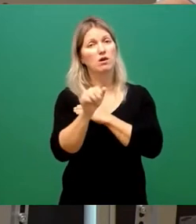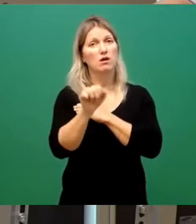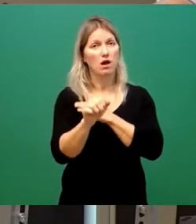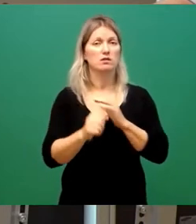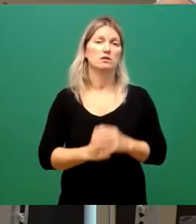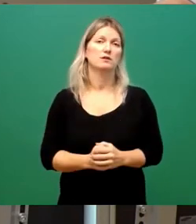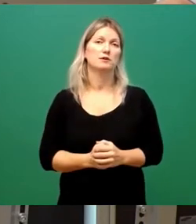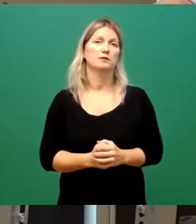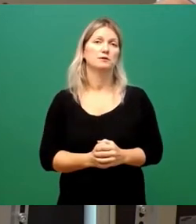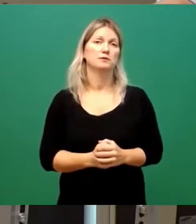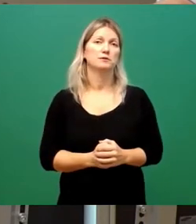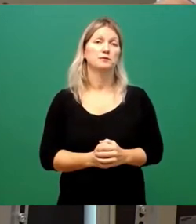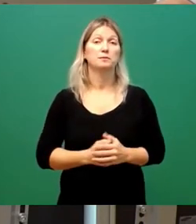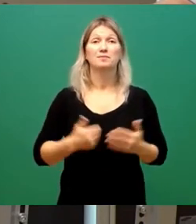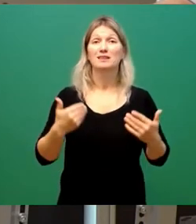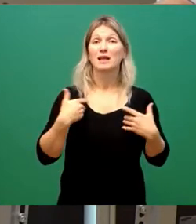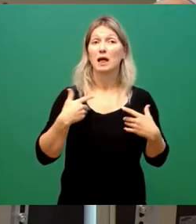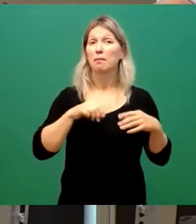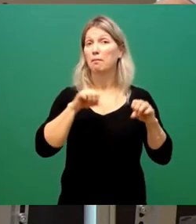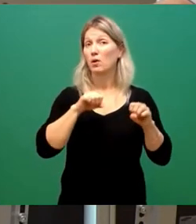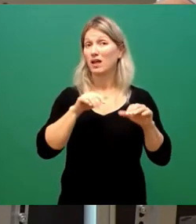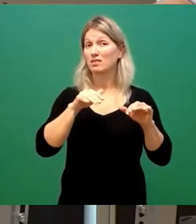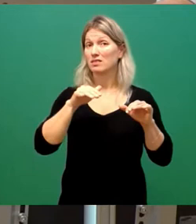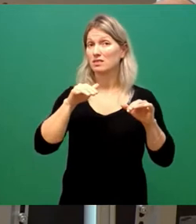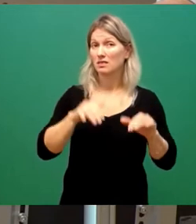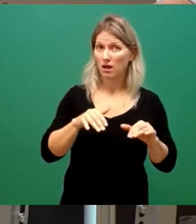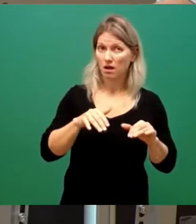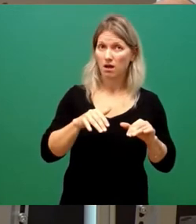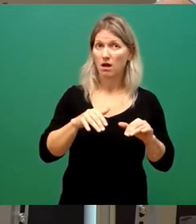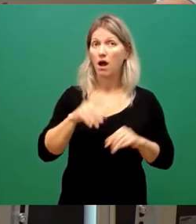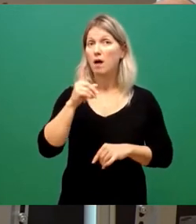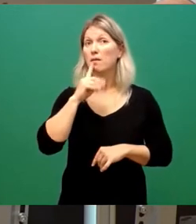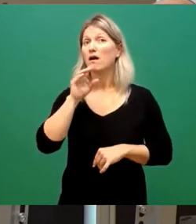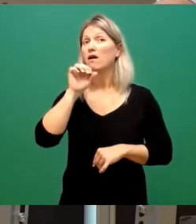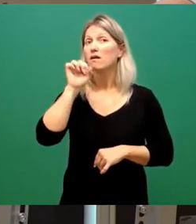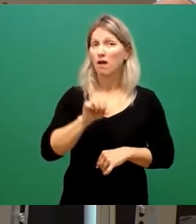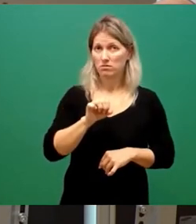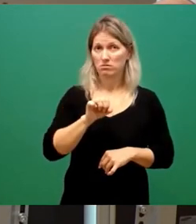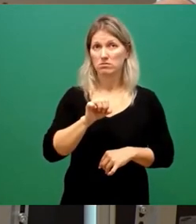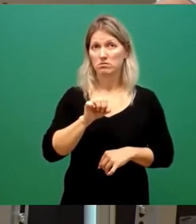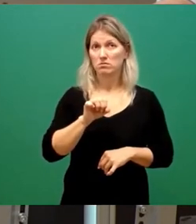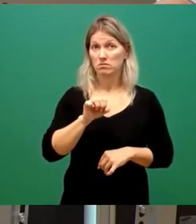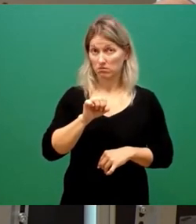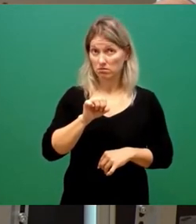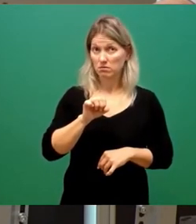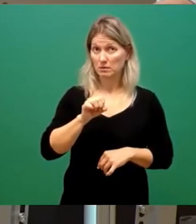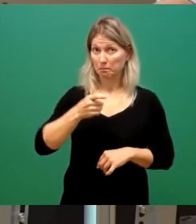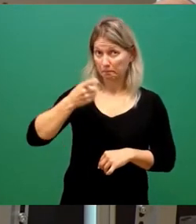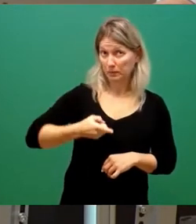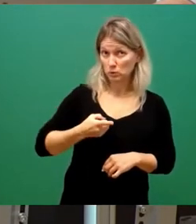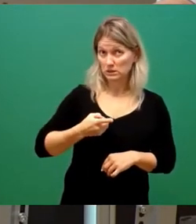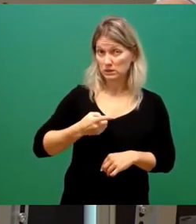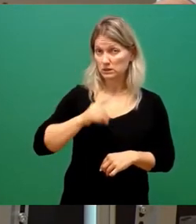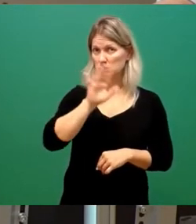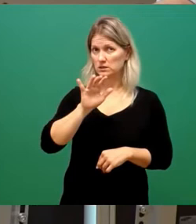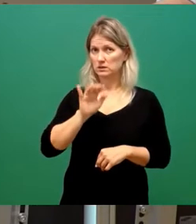Wir haben die Möglichkeit, man kann aber, und die Frage stellt sich, muss man auch? Und da bin ich genau